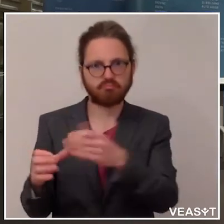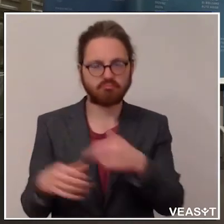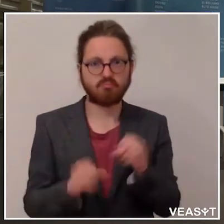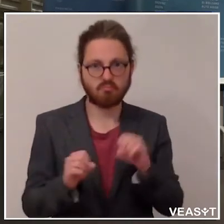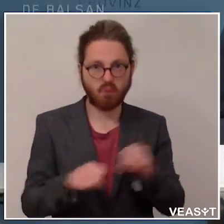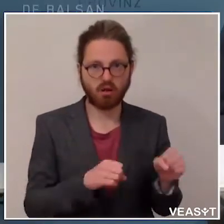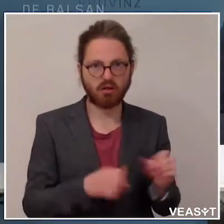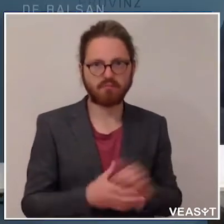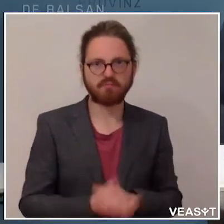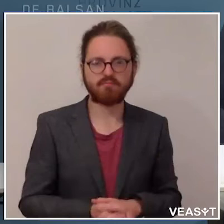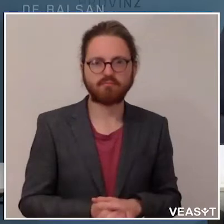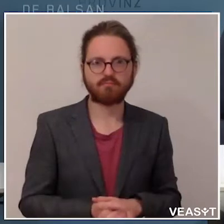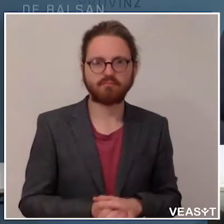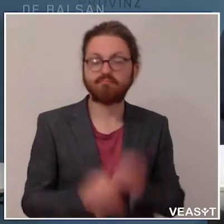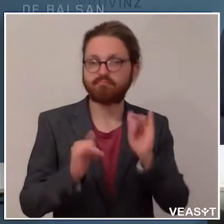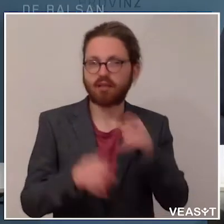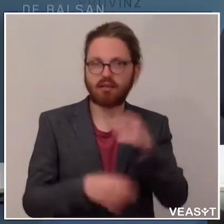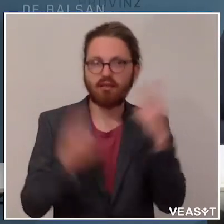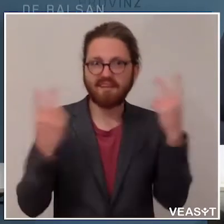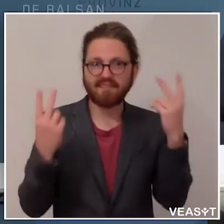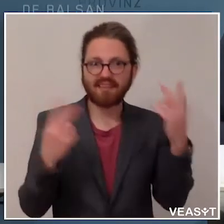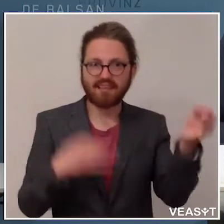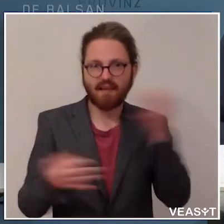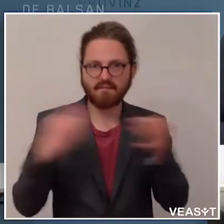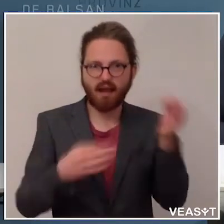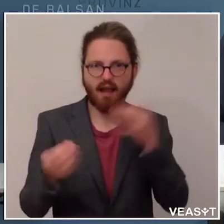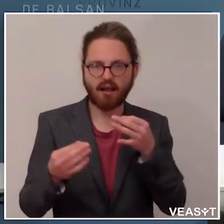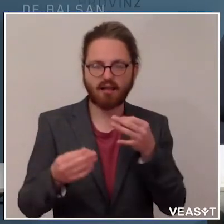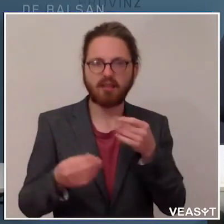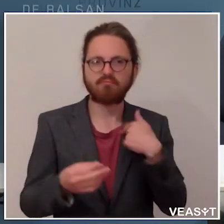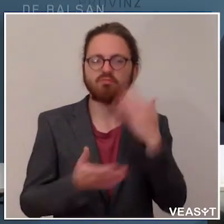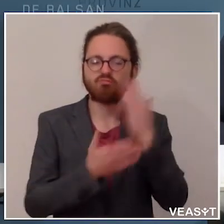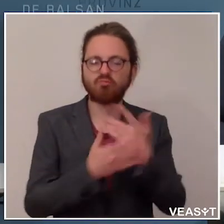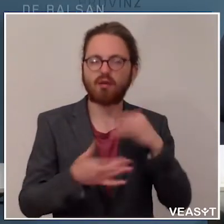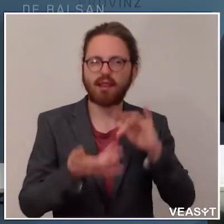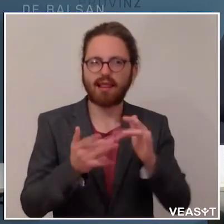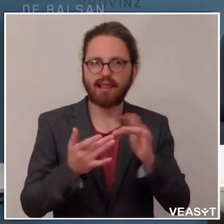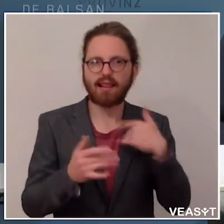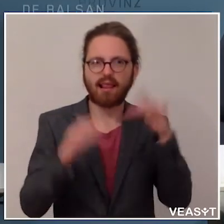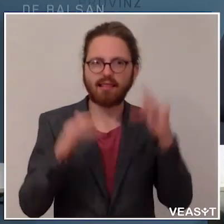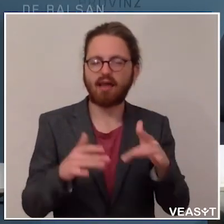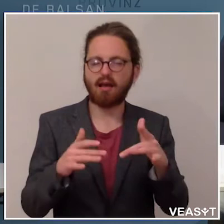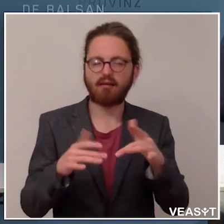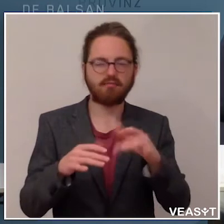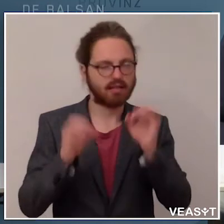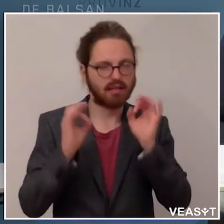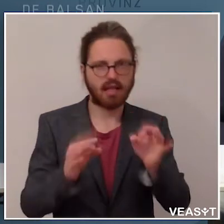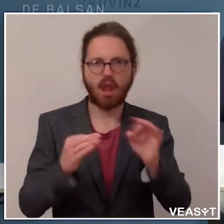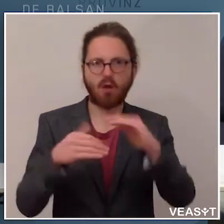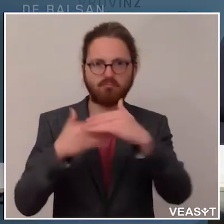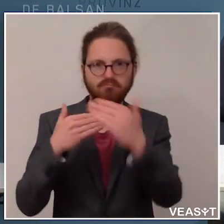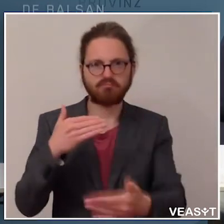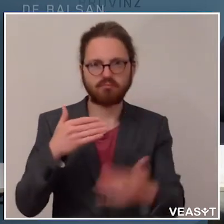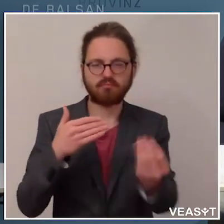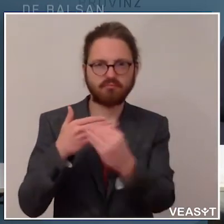Ja, das sind wichtige Fragen und wir haben auch, da darf ich darauf verweisen, im Internet entsprechend, das alles genau dargestellt, da sind auch die häufig